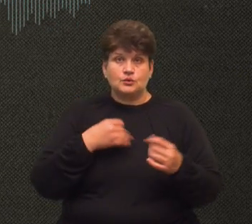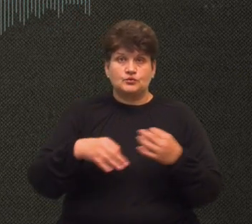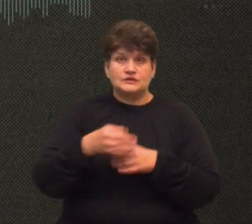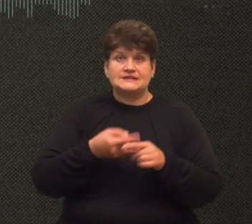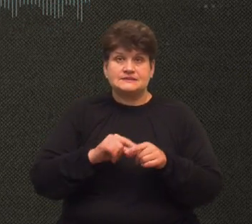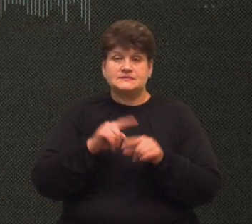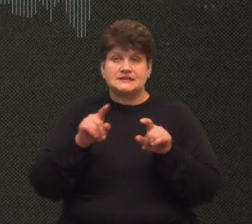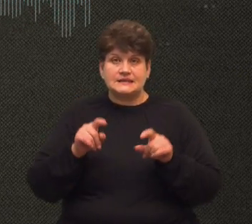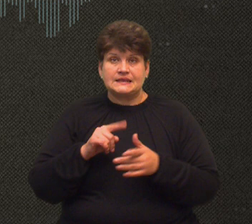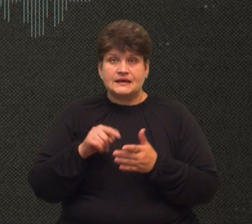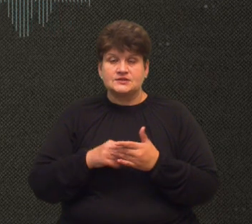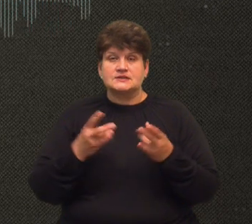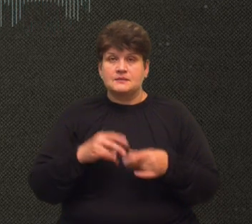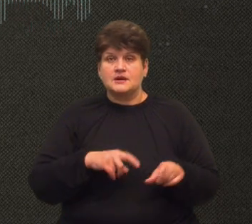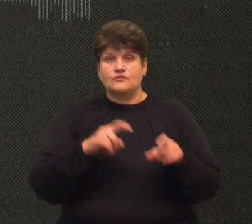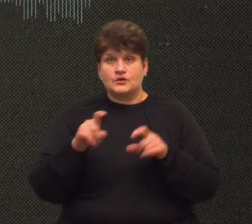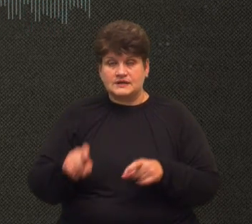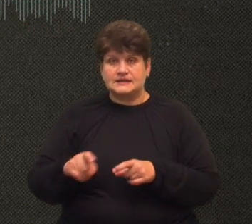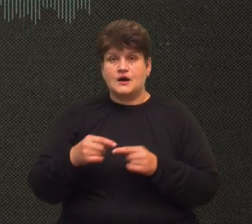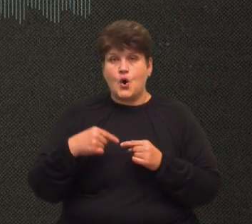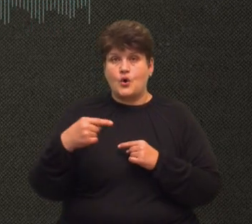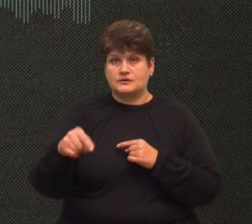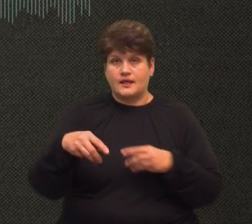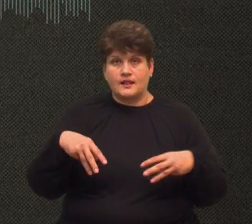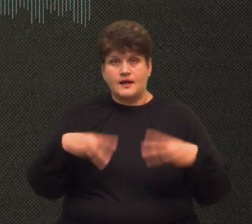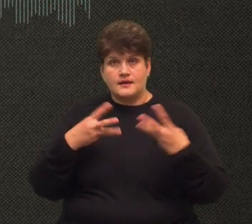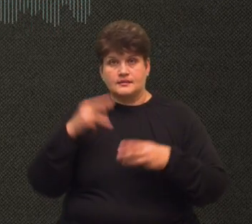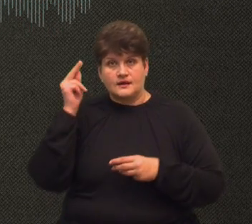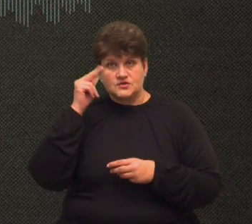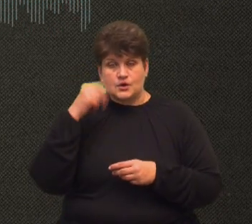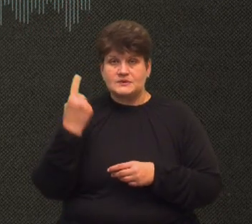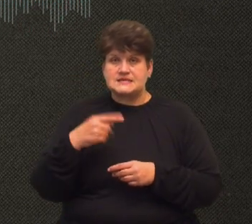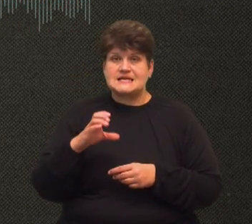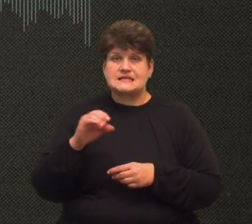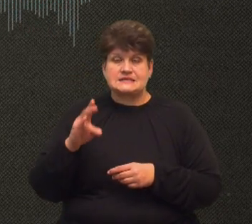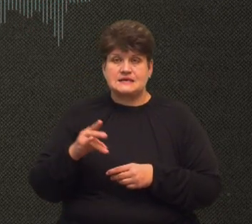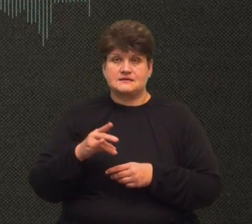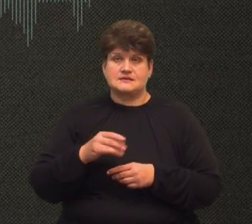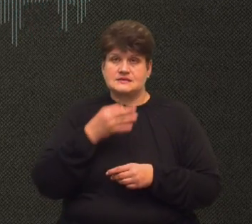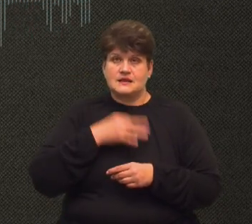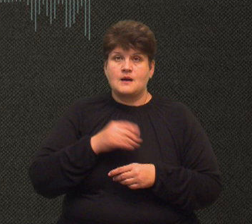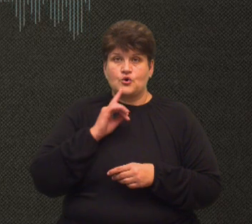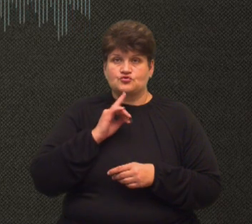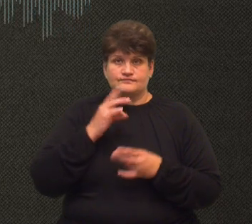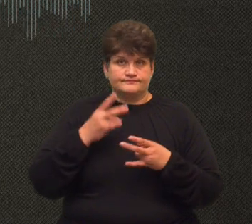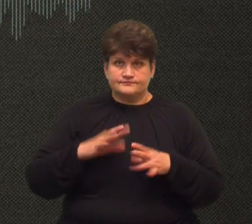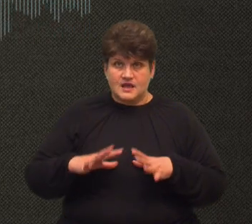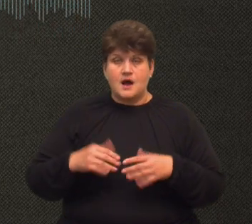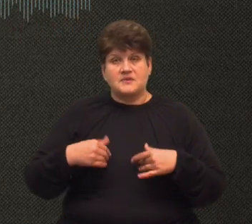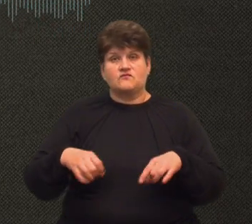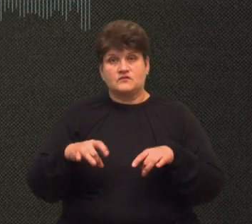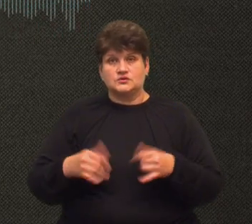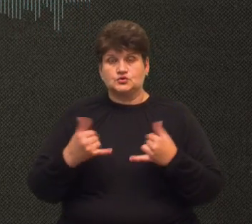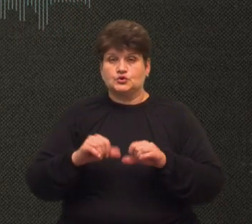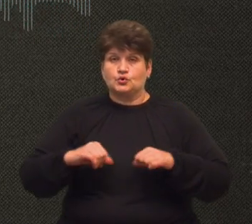потрібно переводити на онлайн-форму навчання. Відповідно, обласна санстанція сказала, що поки що немає потреби. Але сьогодні ми вирішили все ж таки зібрати